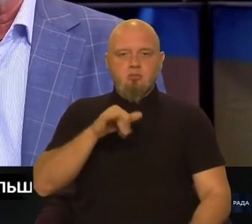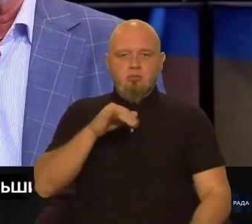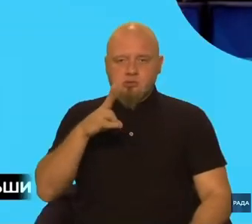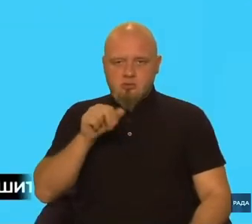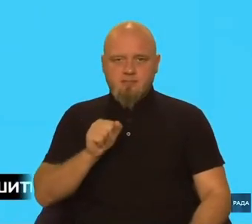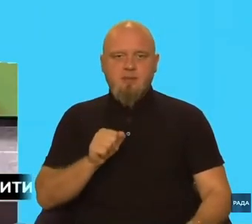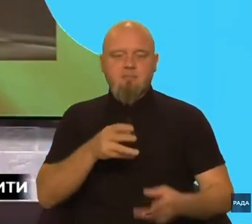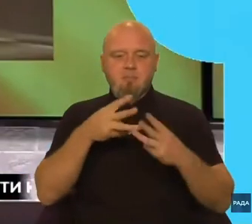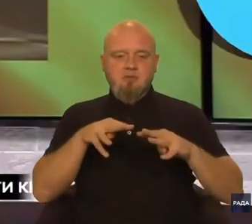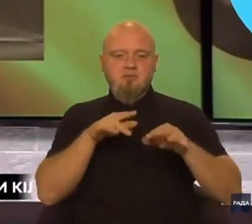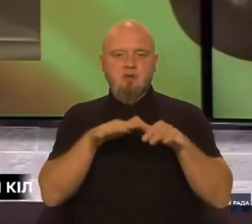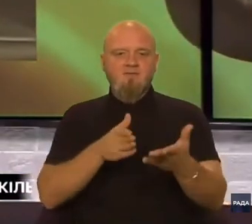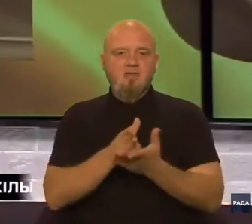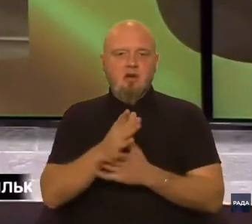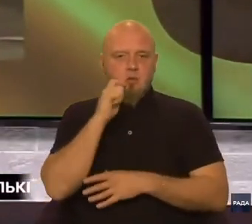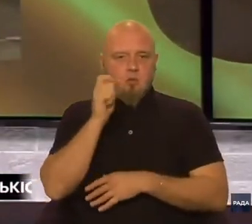ветеранів України. Дякую, пані Юлія.